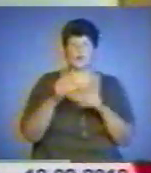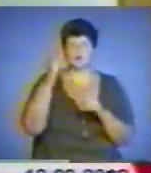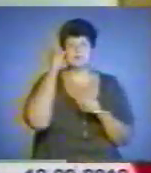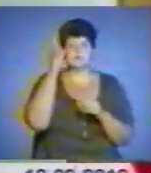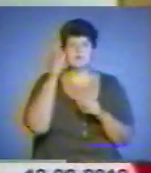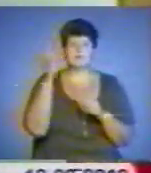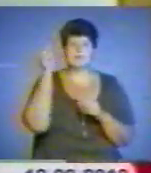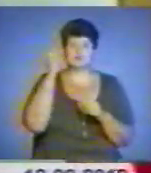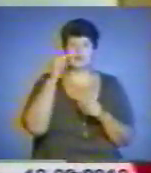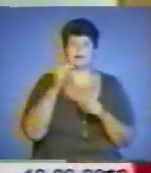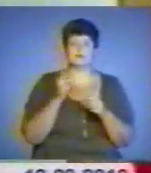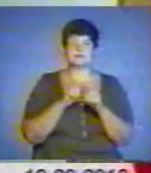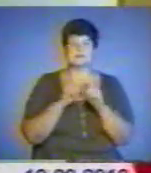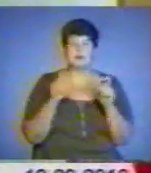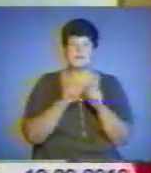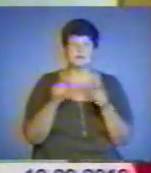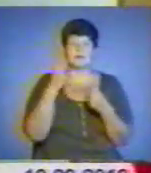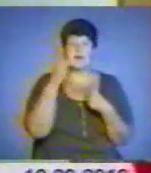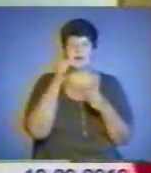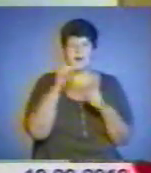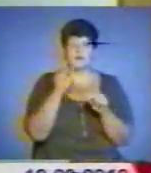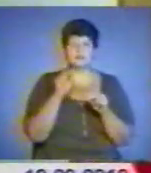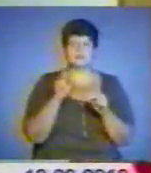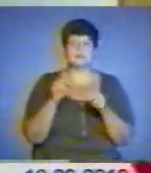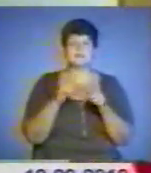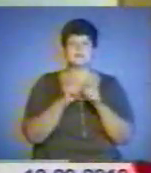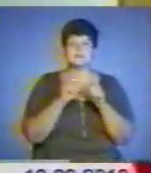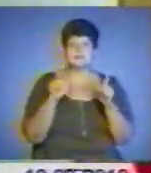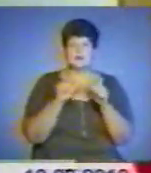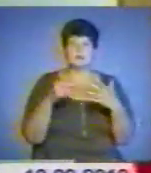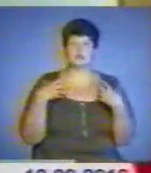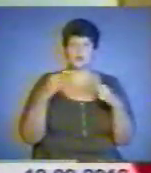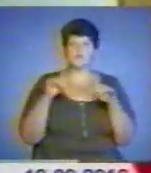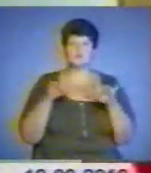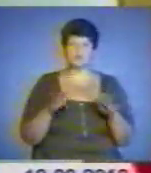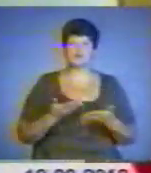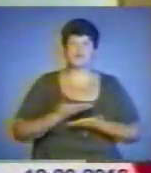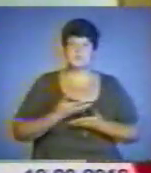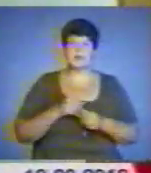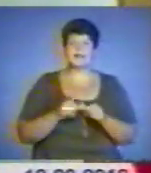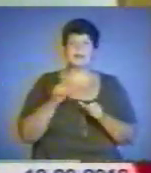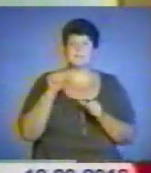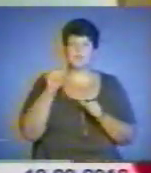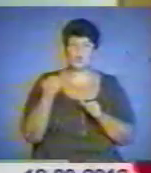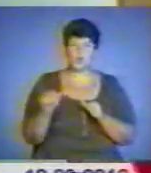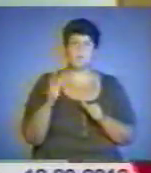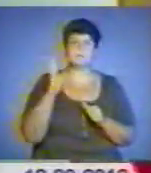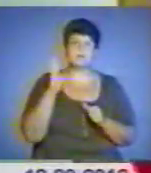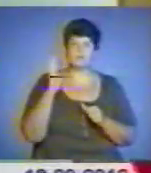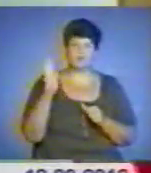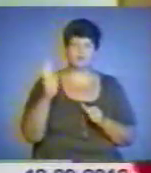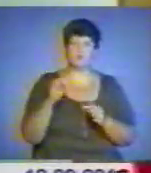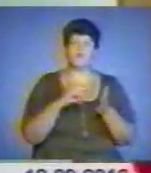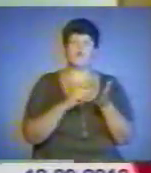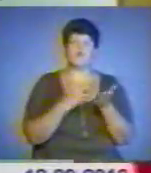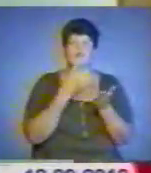«Кращий загальноосвітній навчальний заклад здорового способу життя». Окрім того, ми будемо визначати